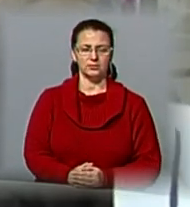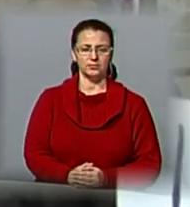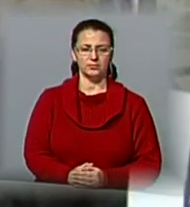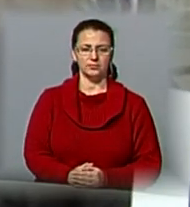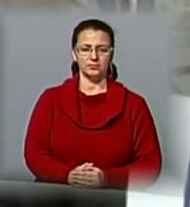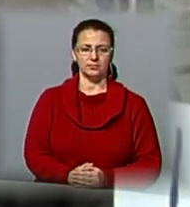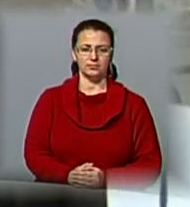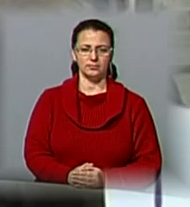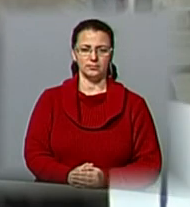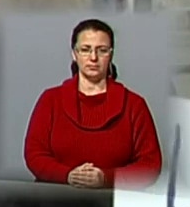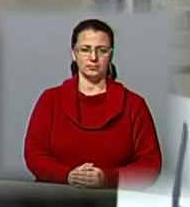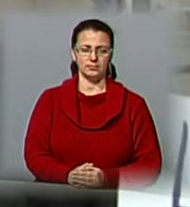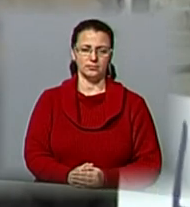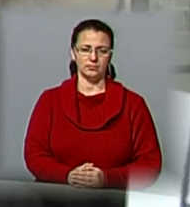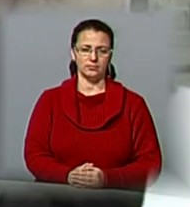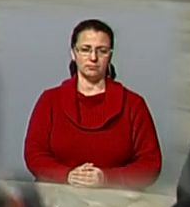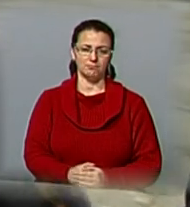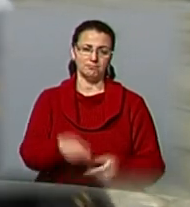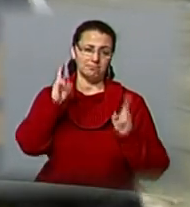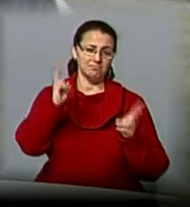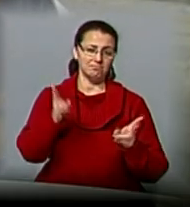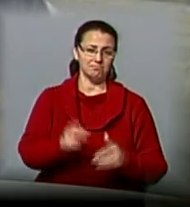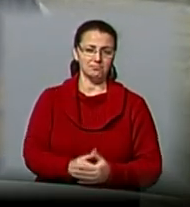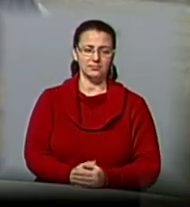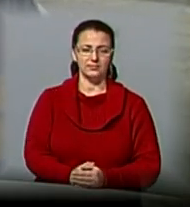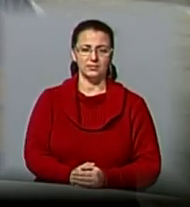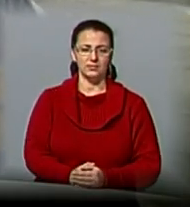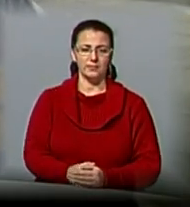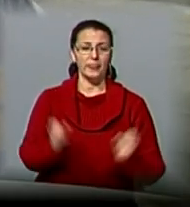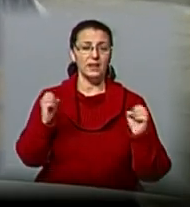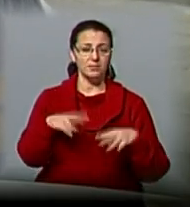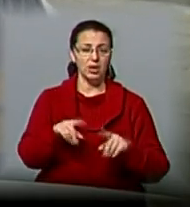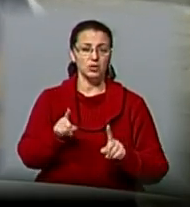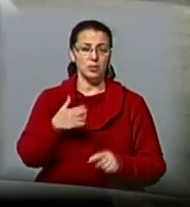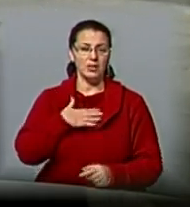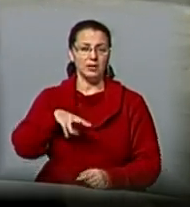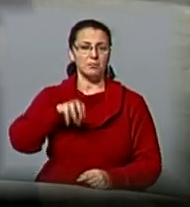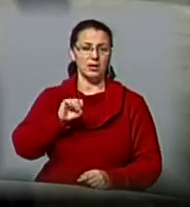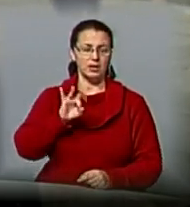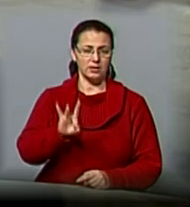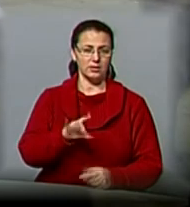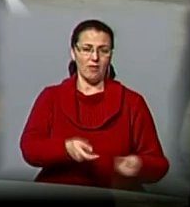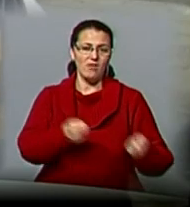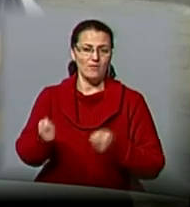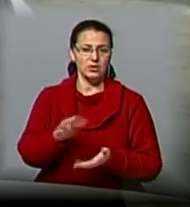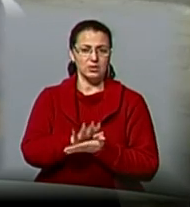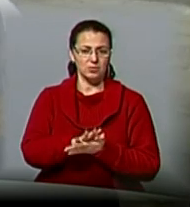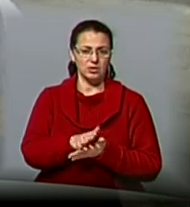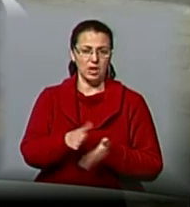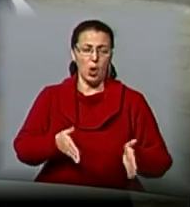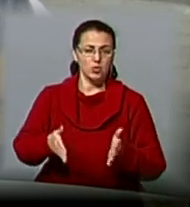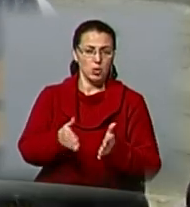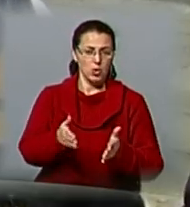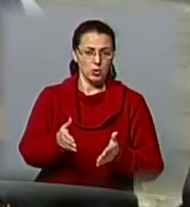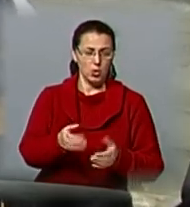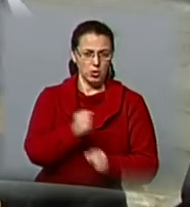тому йду, не знаю. Ми тут зібралися, щоб наш мер вивозив сміття, дороги зробив, бо неможливо